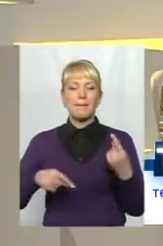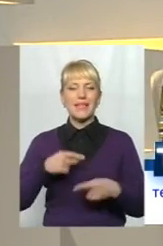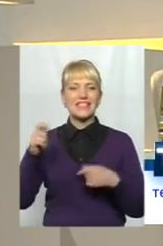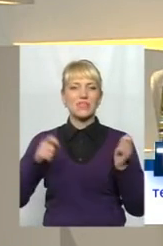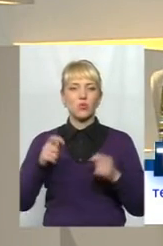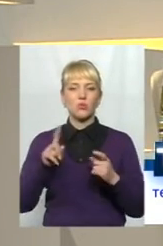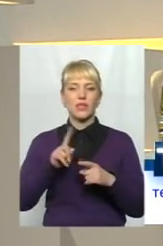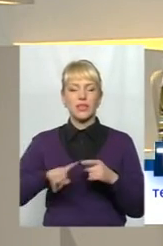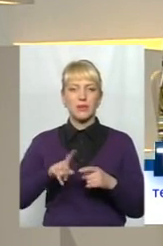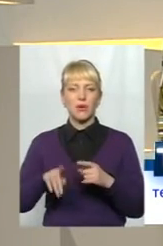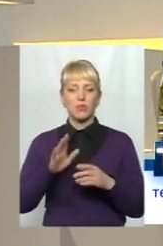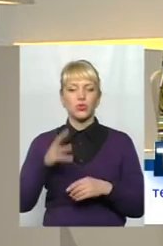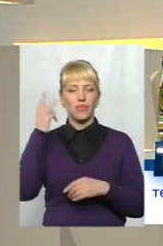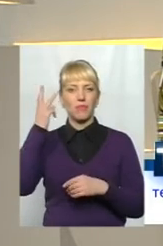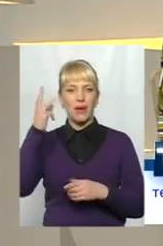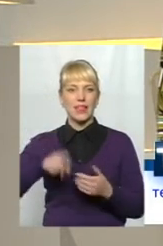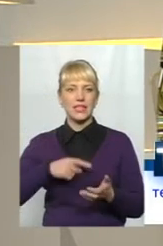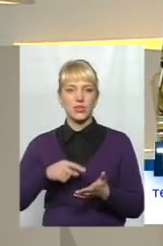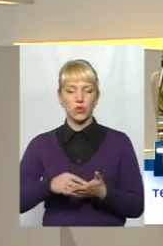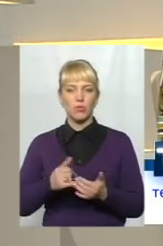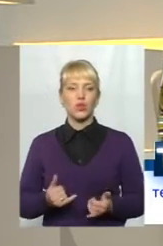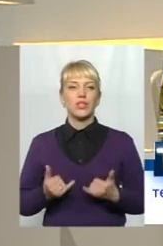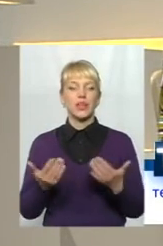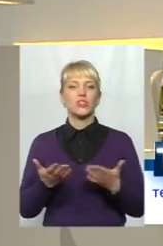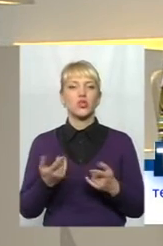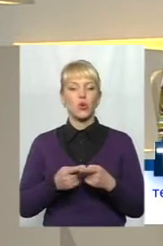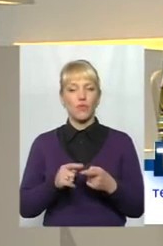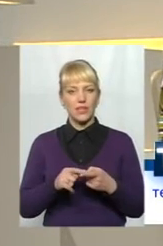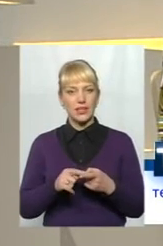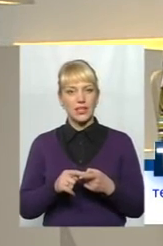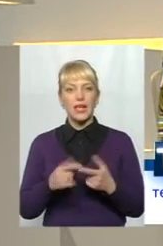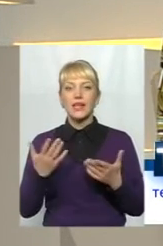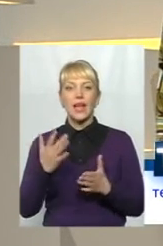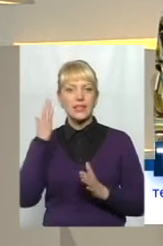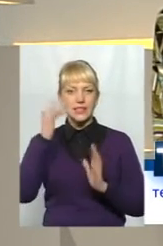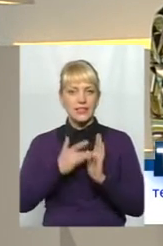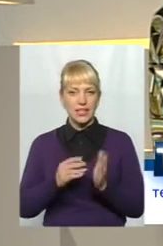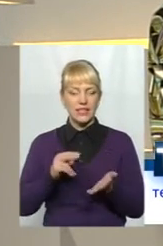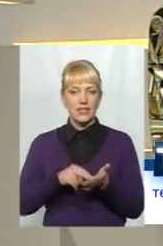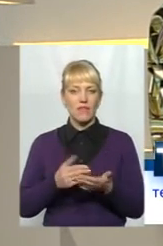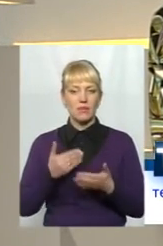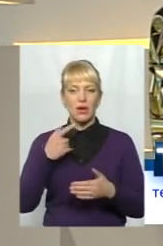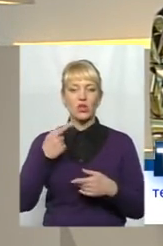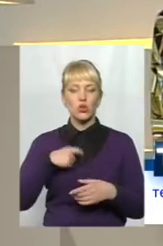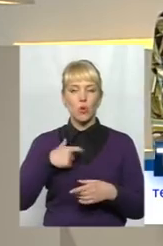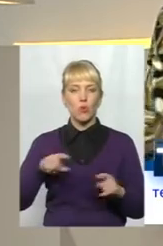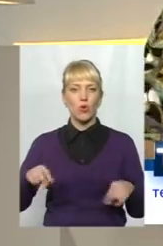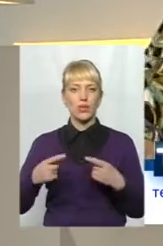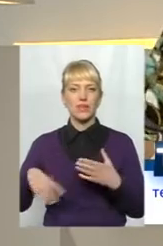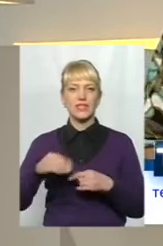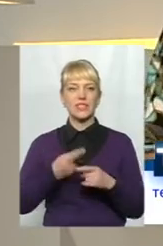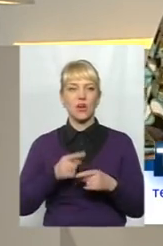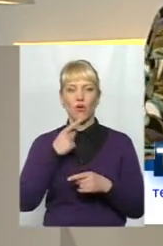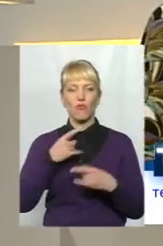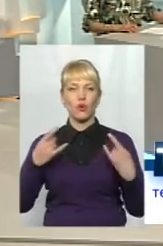незабаром відбудеться в Хмельницькому. Для чого він, які цілі ставлять перед собою організатори, про це все говоримо